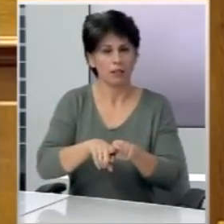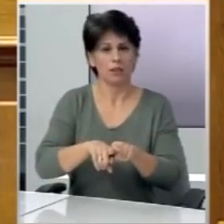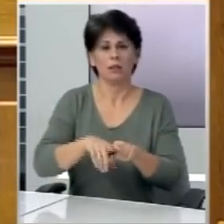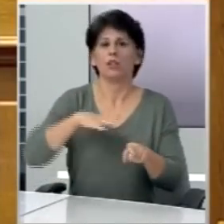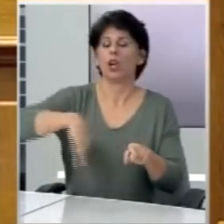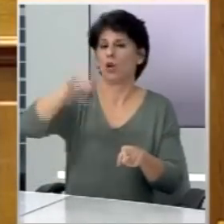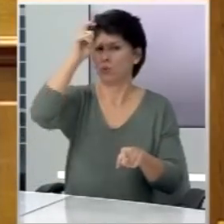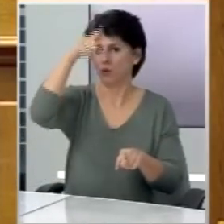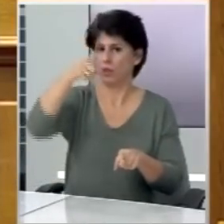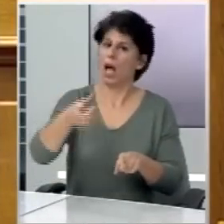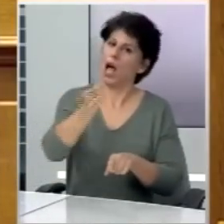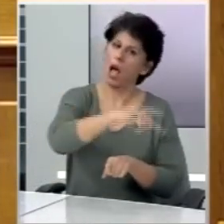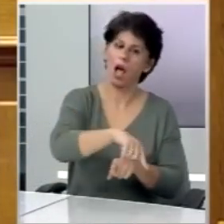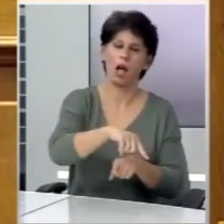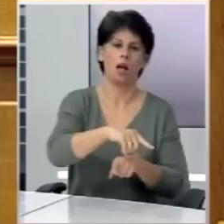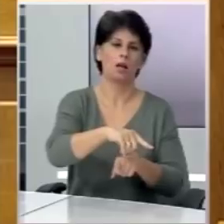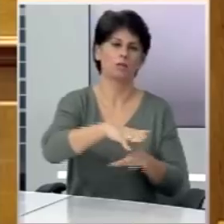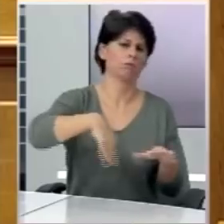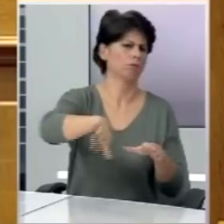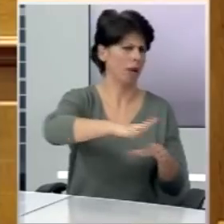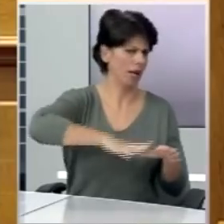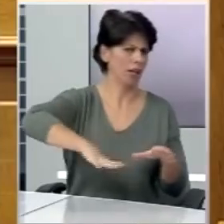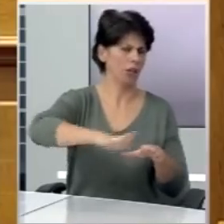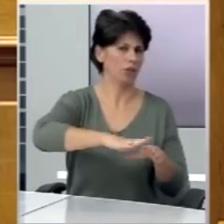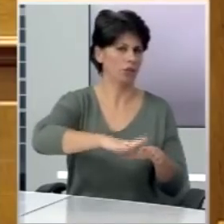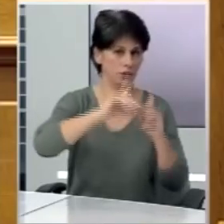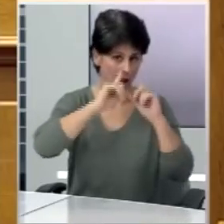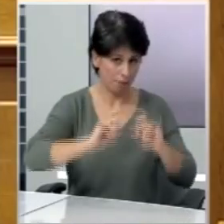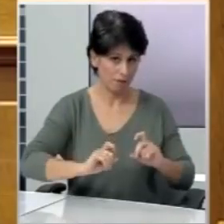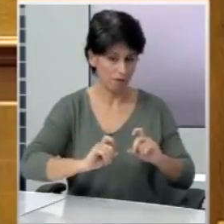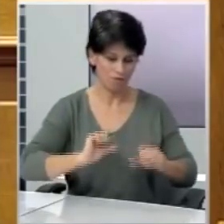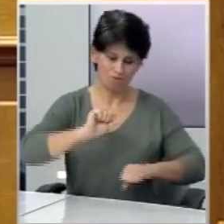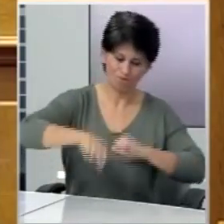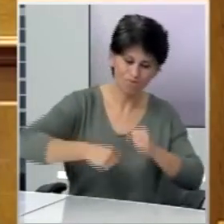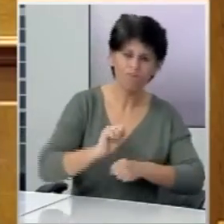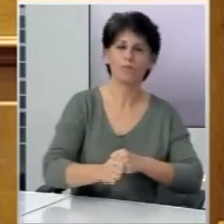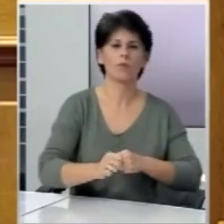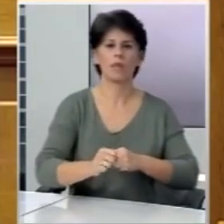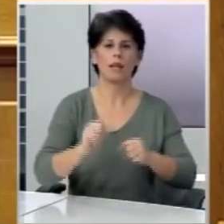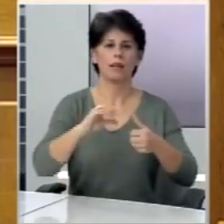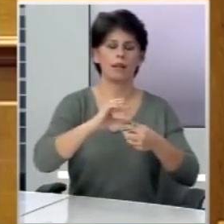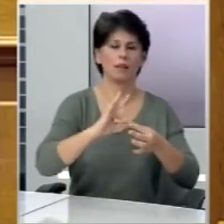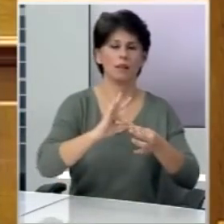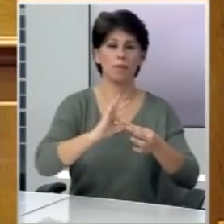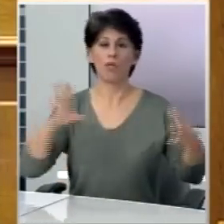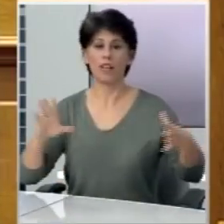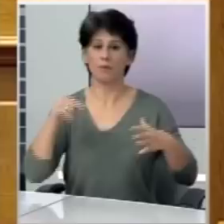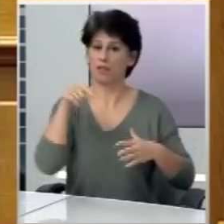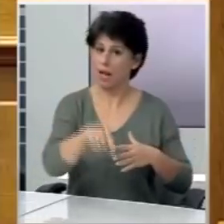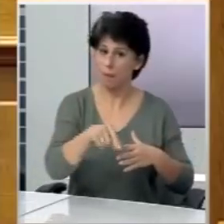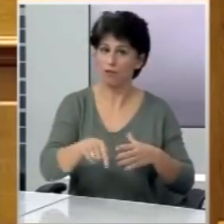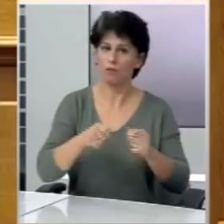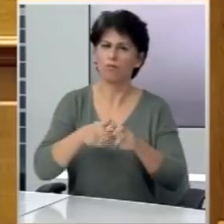Τουρκίας, στους άλλους λαούς της περιοχής να επιβάλλουμε την πάλη τους την αποδέσμευση από τέτοιους